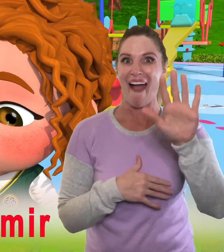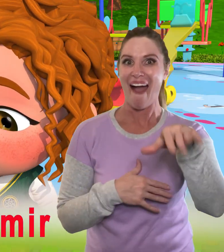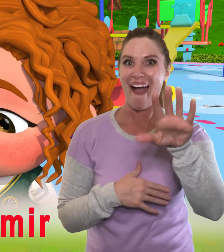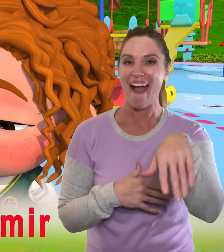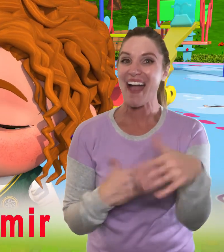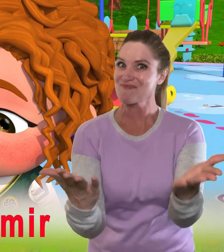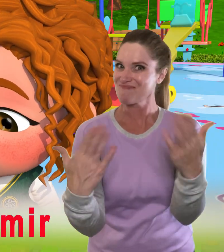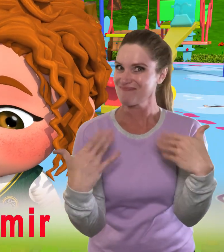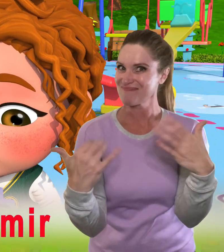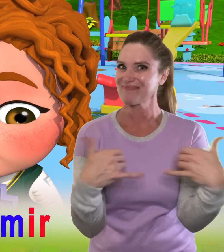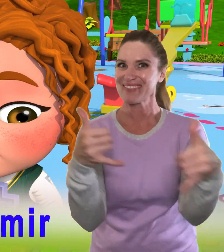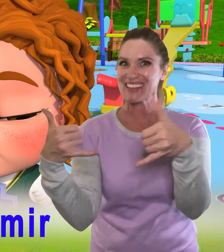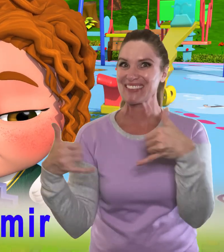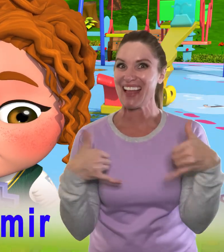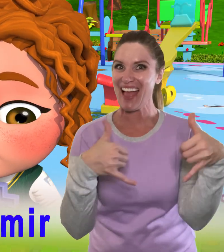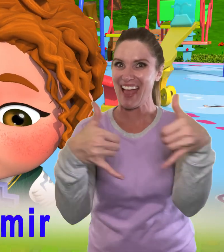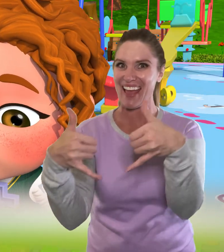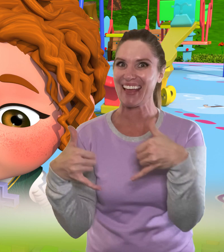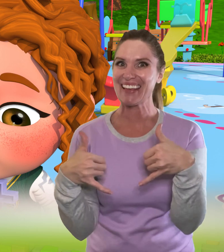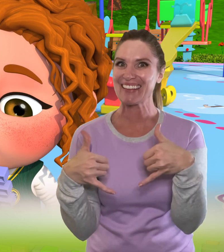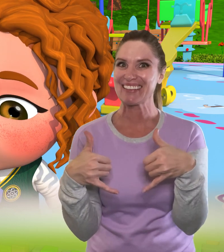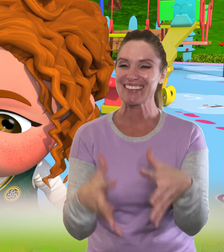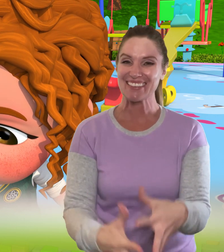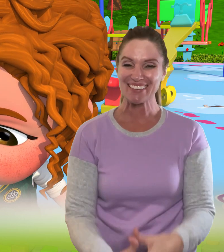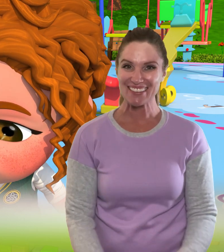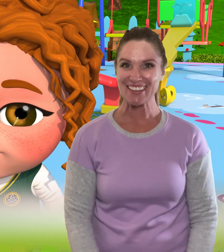Hey, hey, spiel mit mir